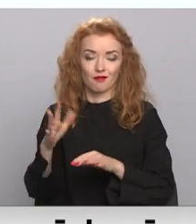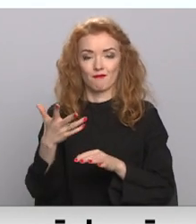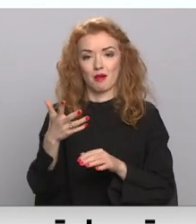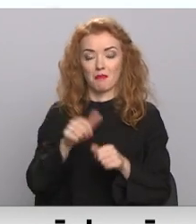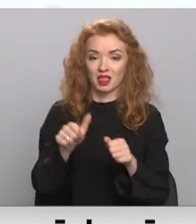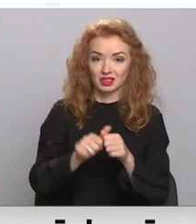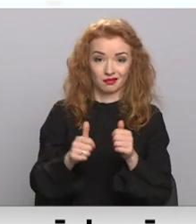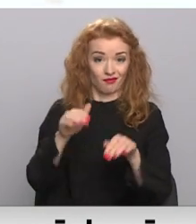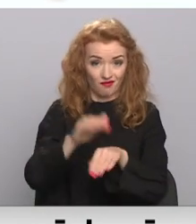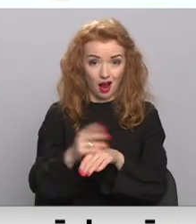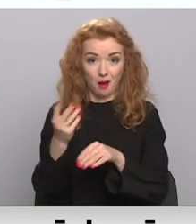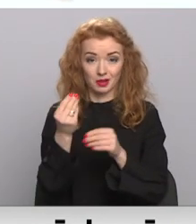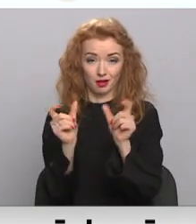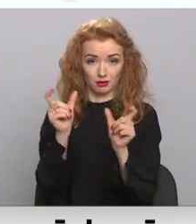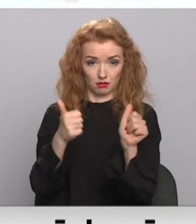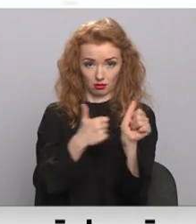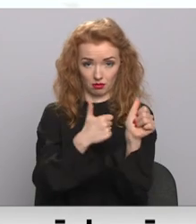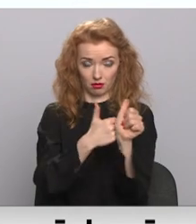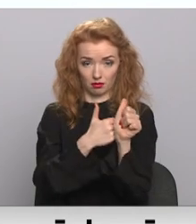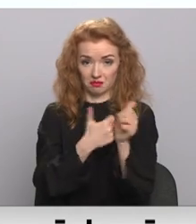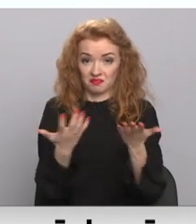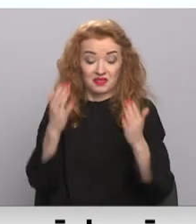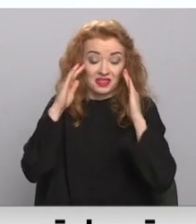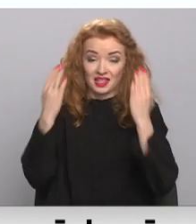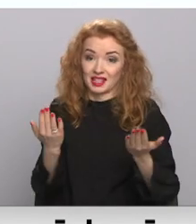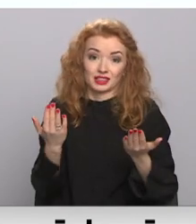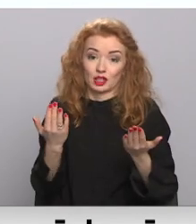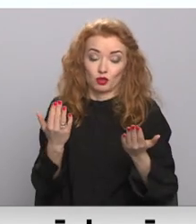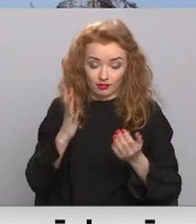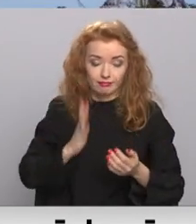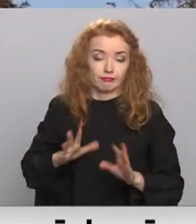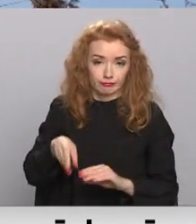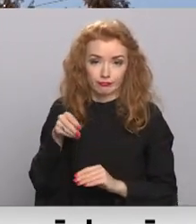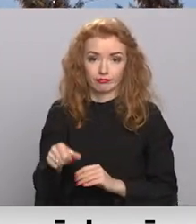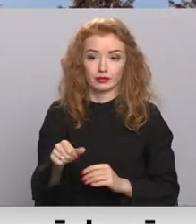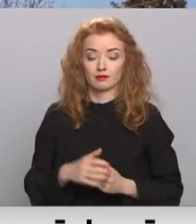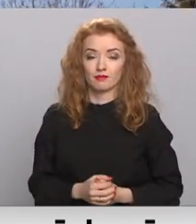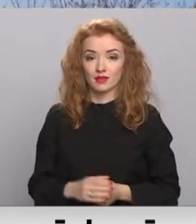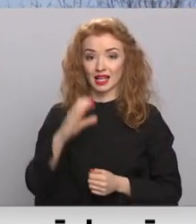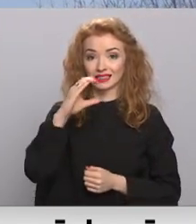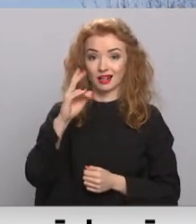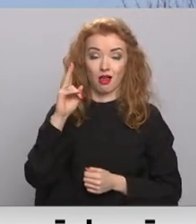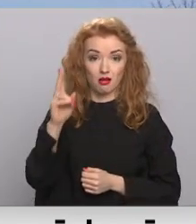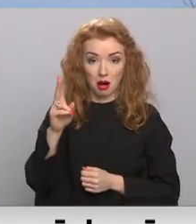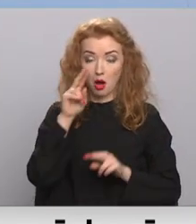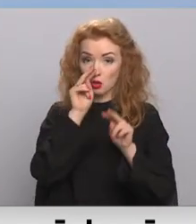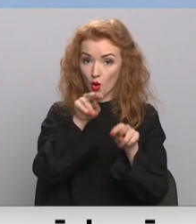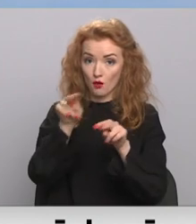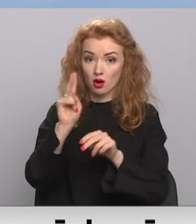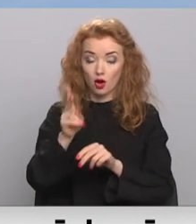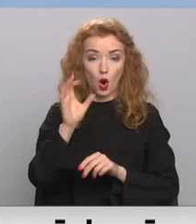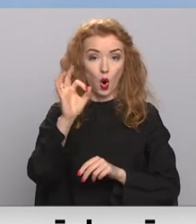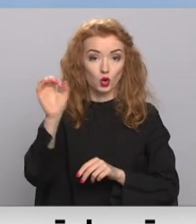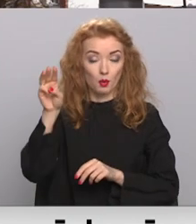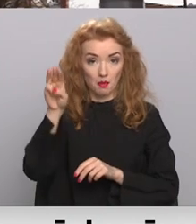dīzeļu cenu no benzīna cenas vairs netik ļoti atšķirās. Pat nezinu. Nāksies maksāt. Sērkli kā novērojuši, ka oktobrīd